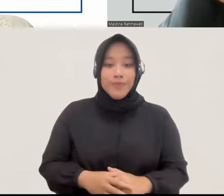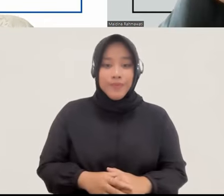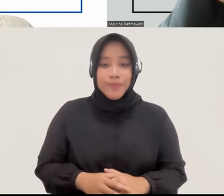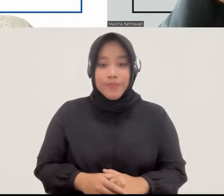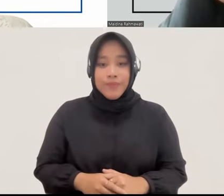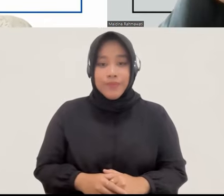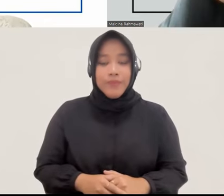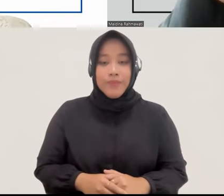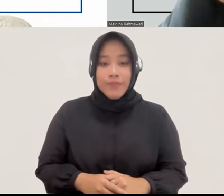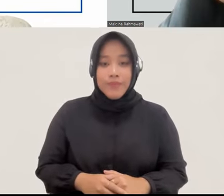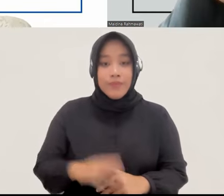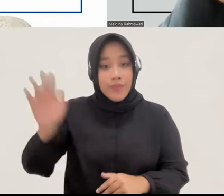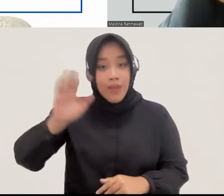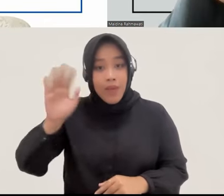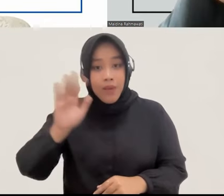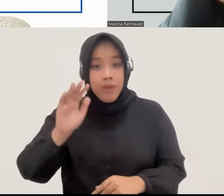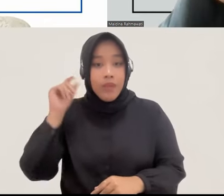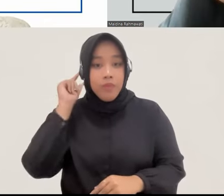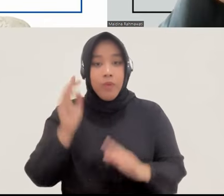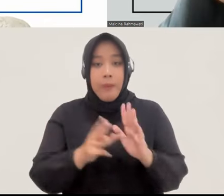halo Mbak Maidina